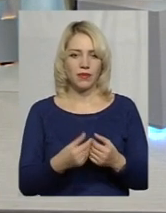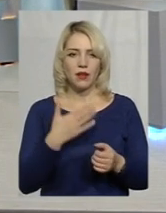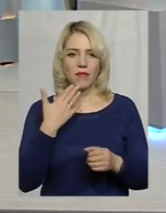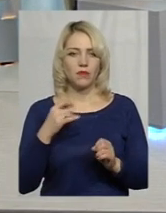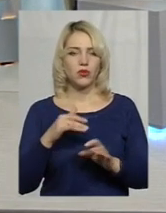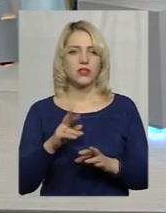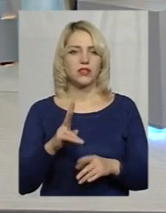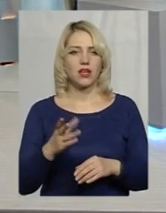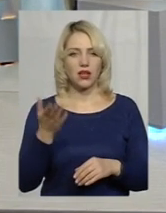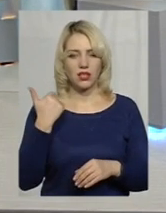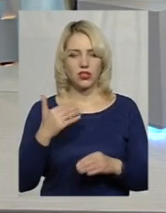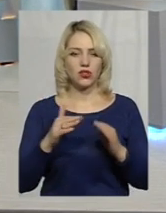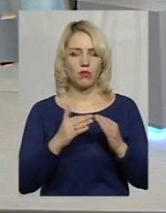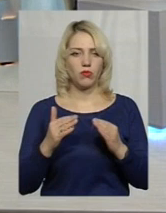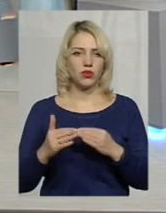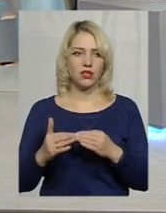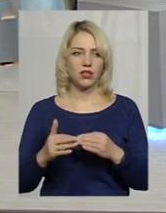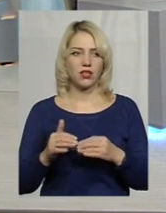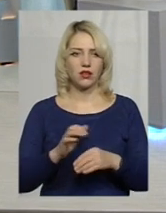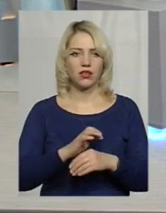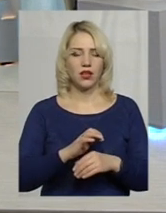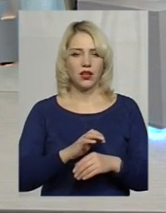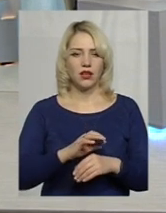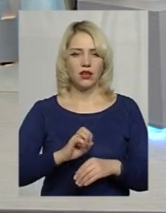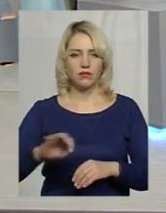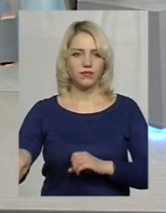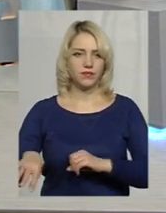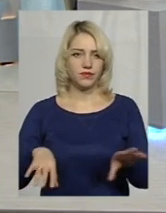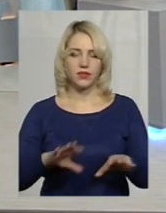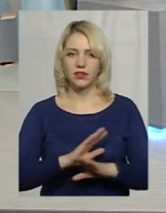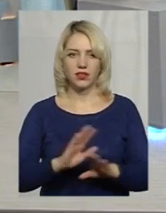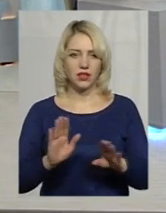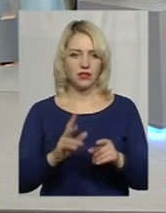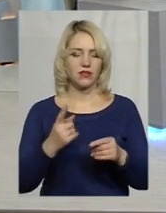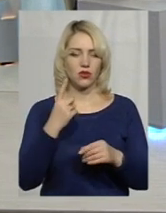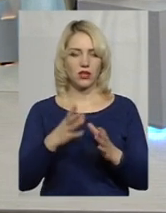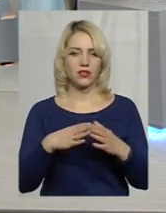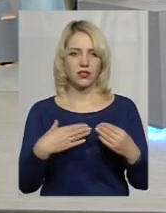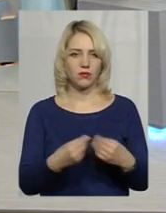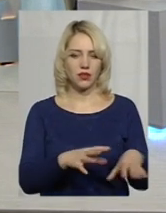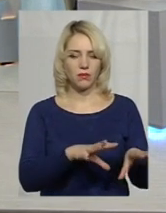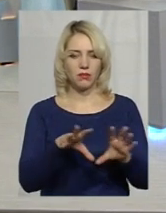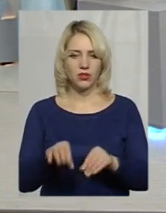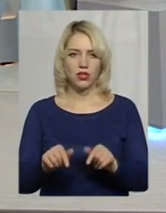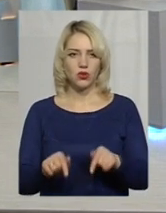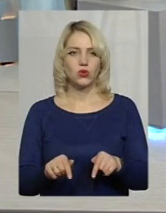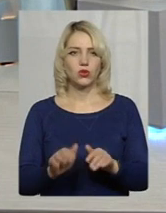як раніше, по дитячих будинках мових дітей? Ні. Тобто з однієї родини поміщаються сюди діти.